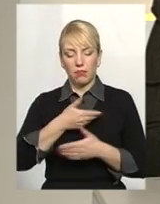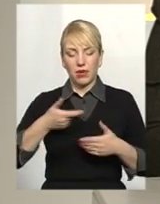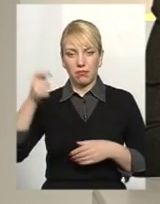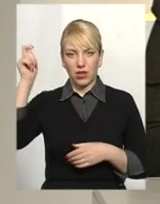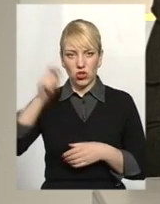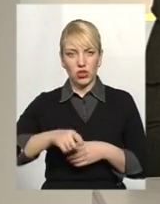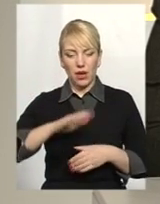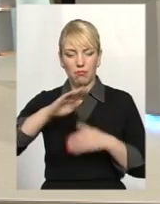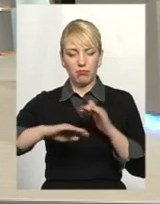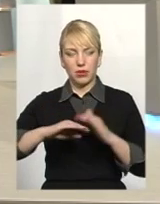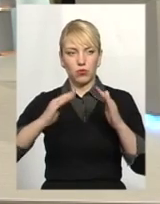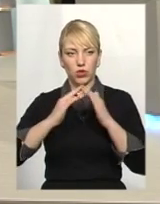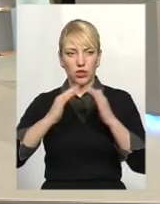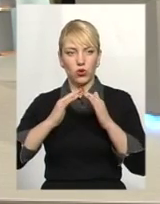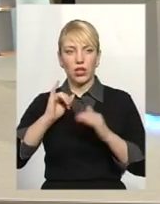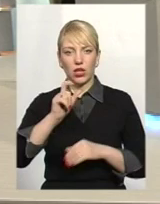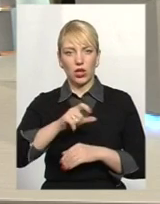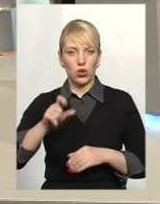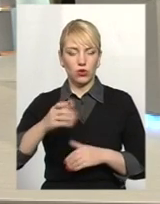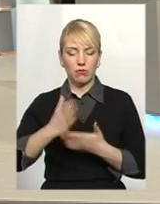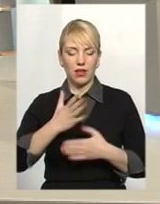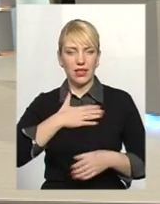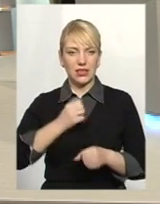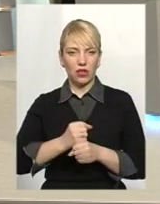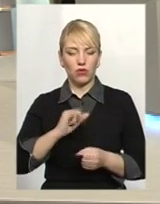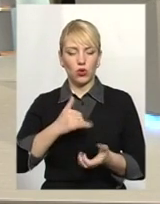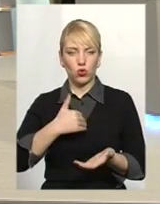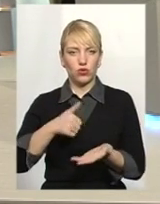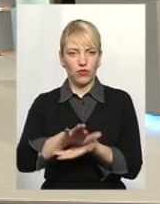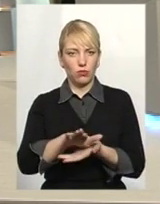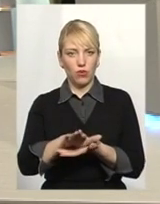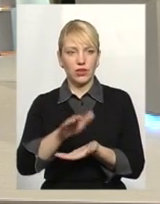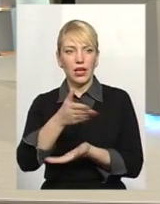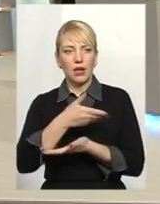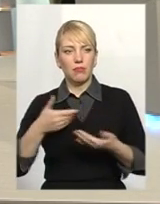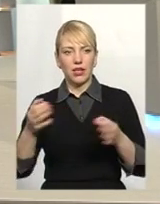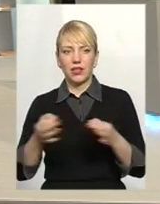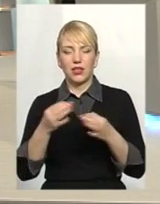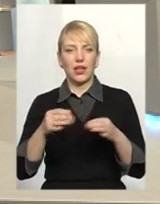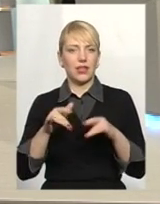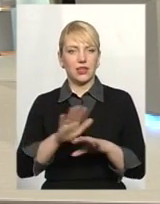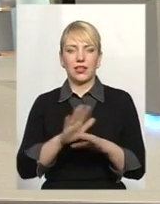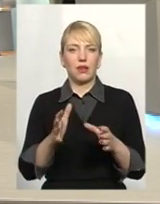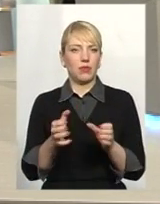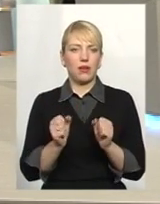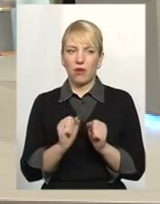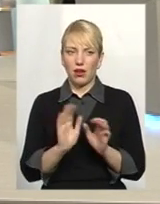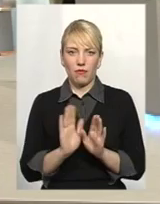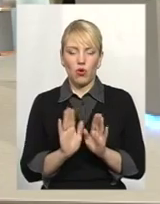під будинок, люди мають незадоволення і відмовляють на цьому. Ми ніяких дій не приймаємо.